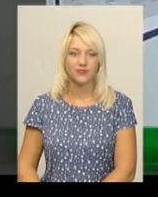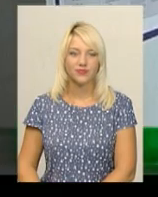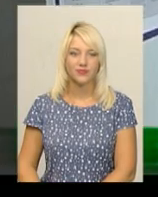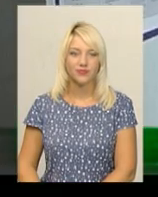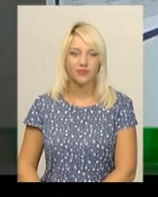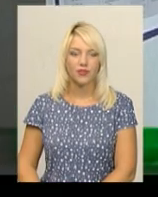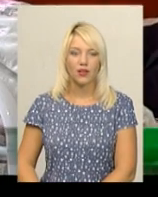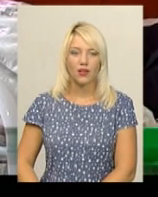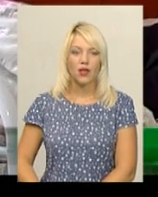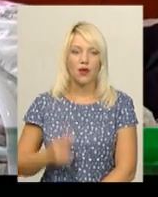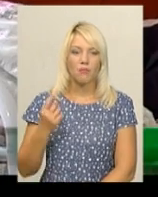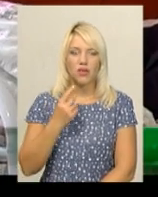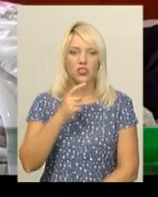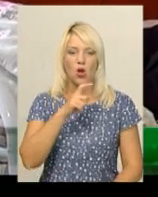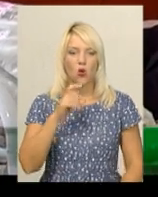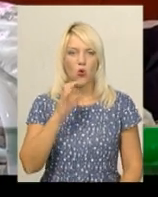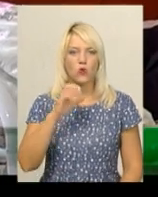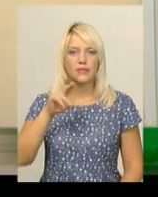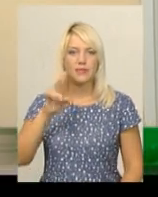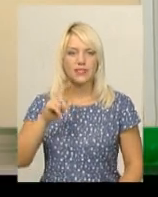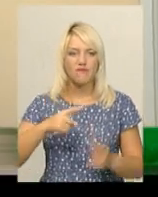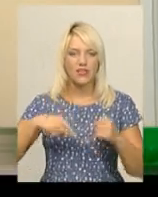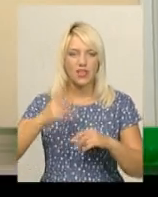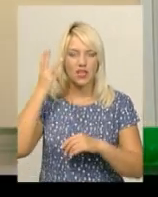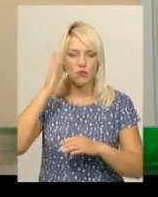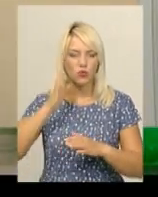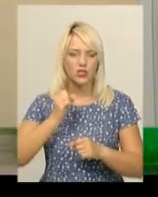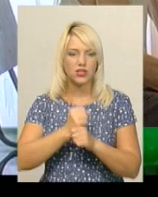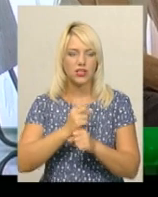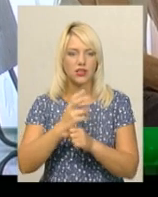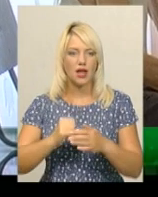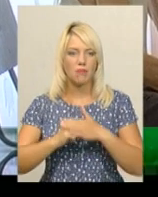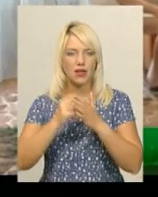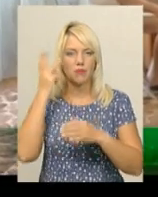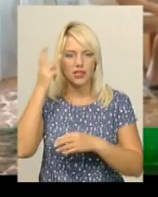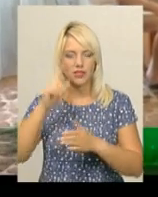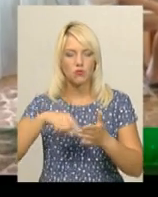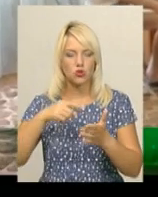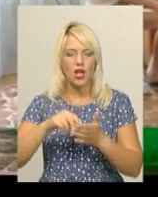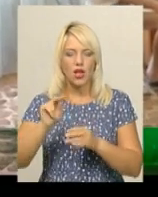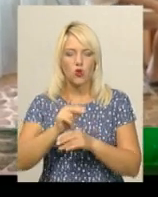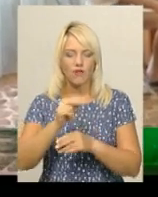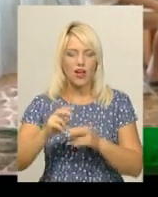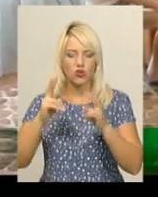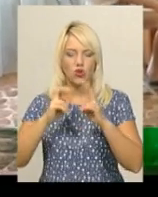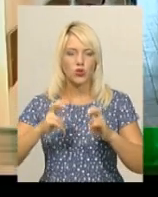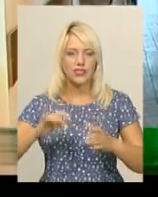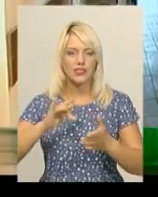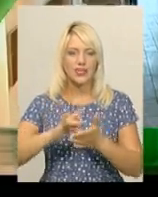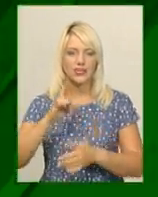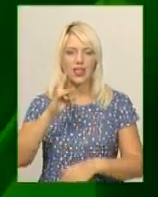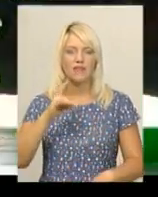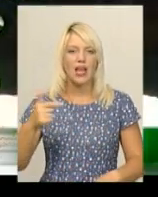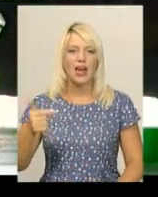Перше хоспісне відділення на Хмельниччині діятиме на базі Хмельницького міського лікувально-діагностичного центру, в мікрорайоні Гречани.